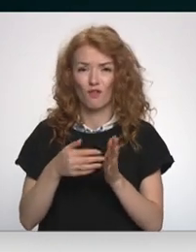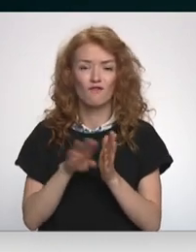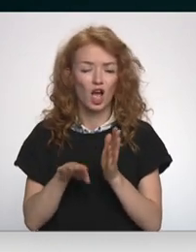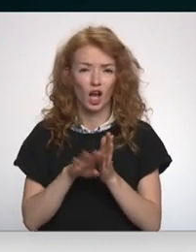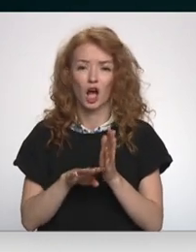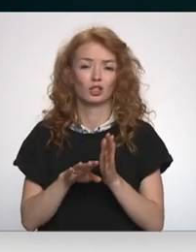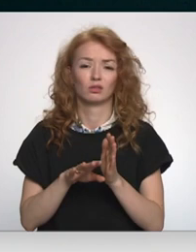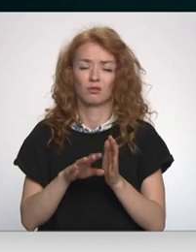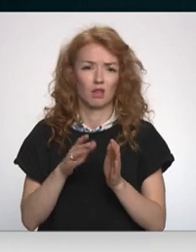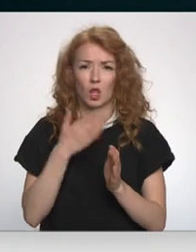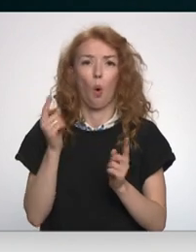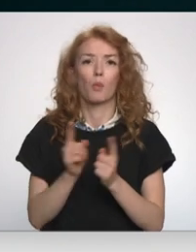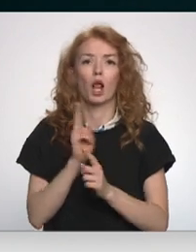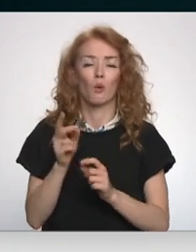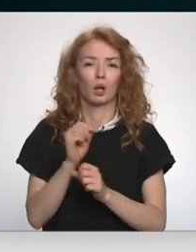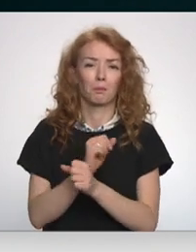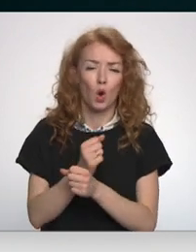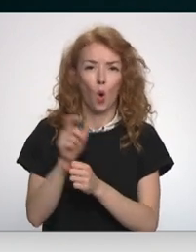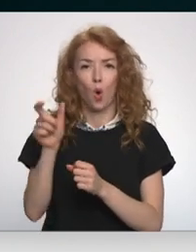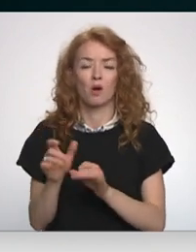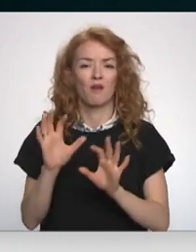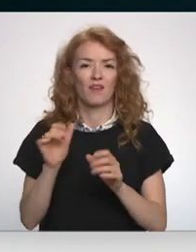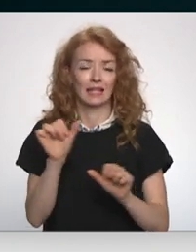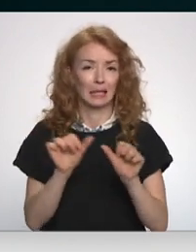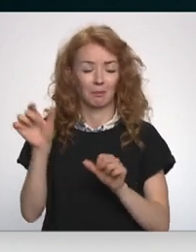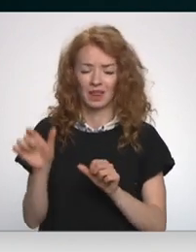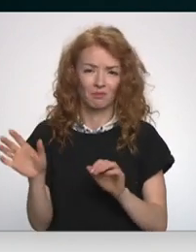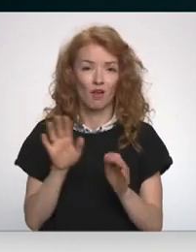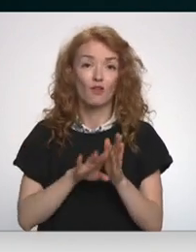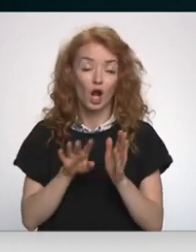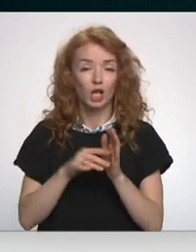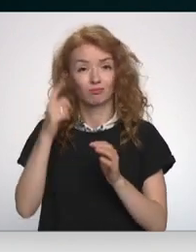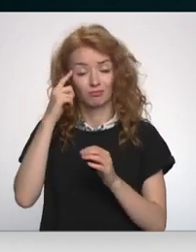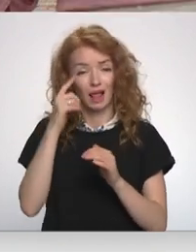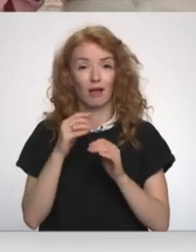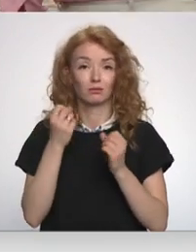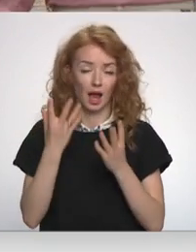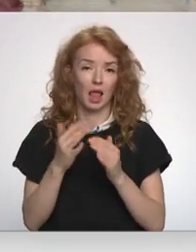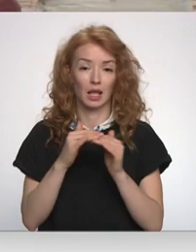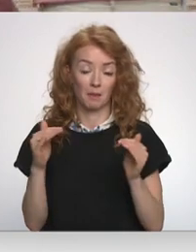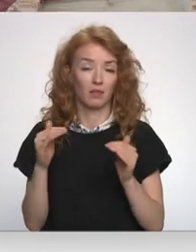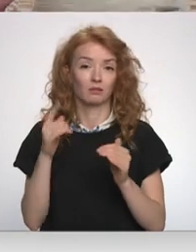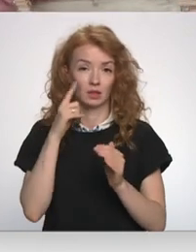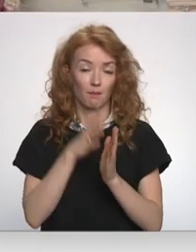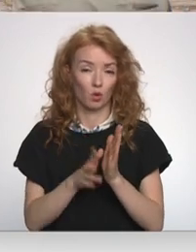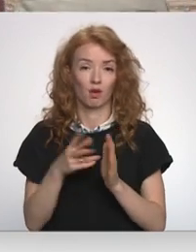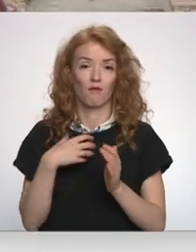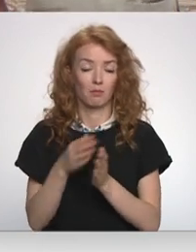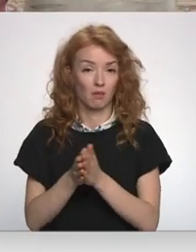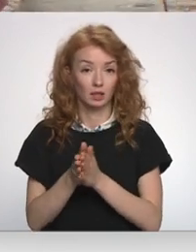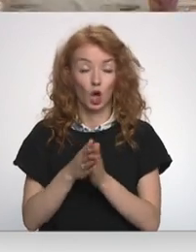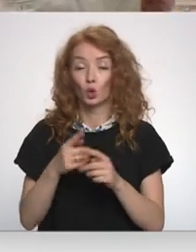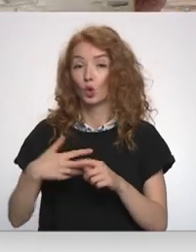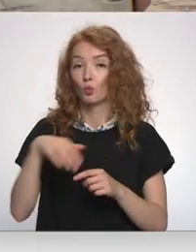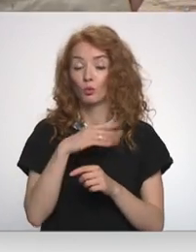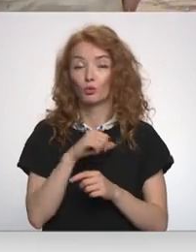nevajag zināt nebūt ķīmiķim, biologam vai ārstam. Vienkārši sadzīvis, gudrības līmenī, tad viss būs ļoti labi. Lielā mērā mūsu paši rokās ir